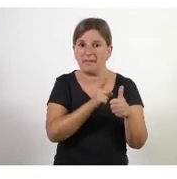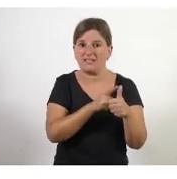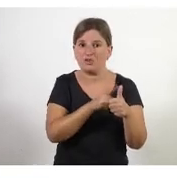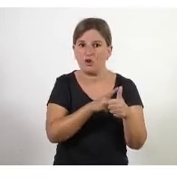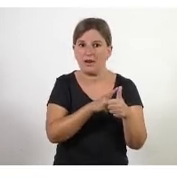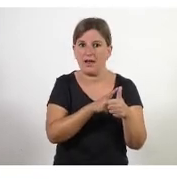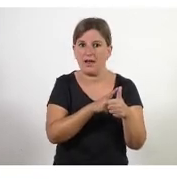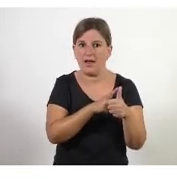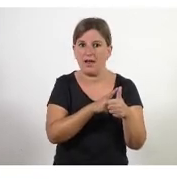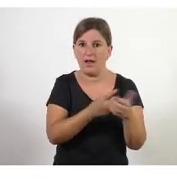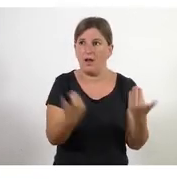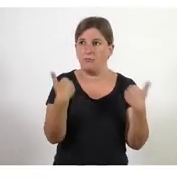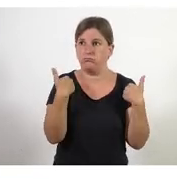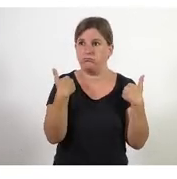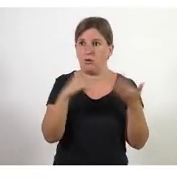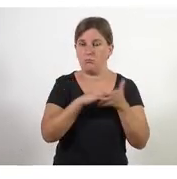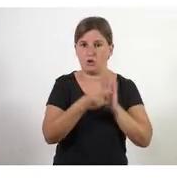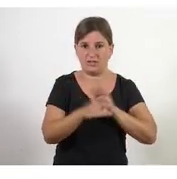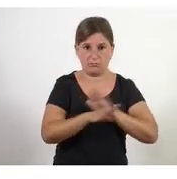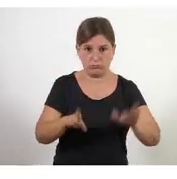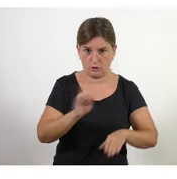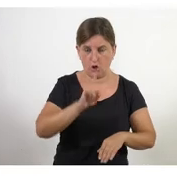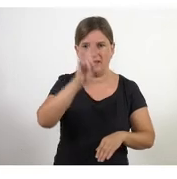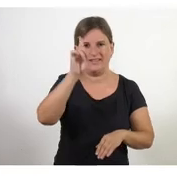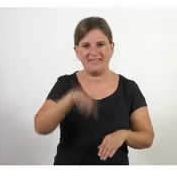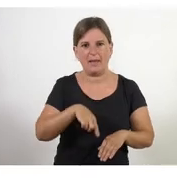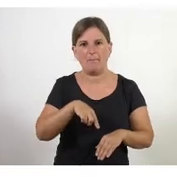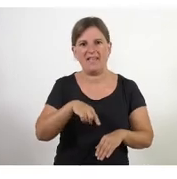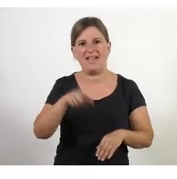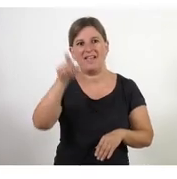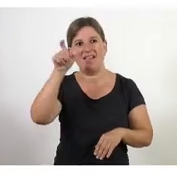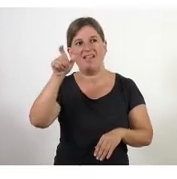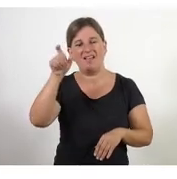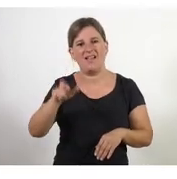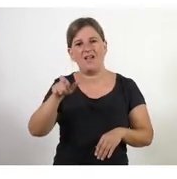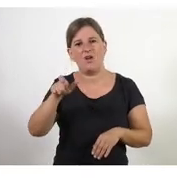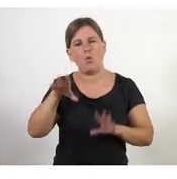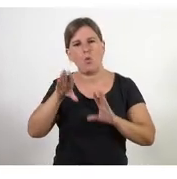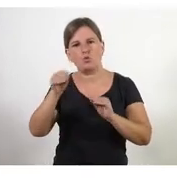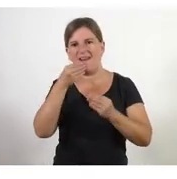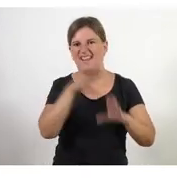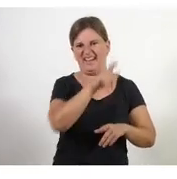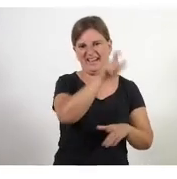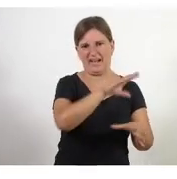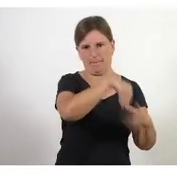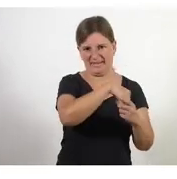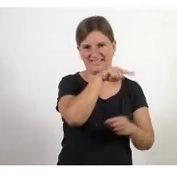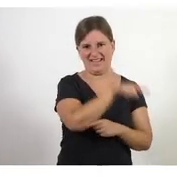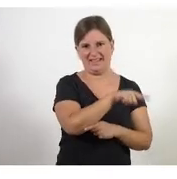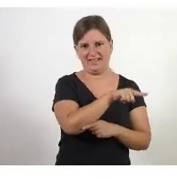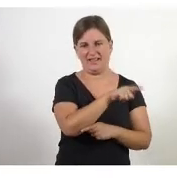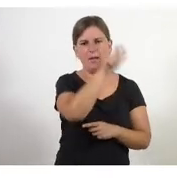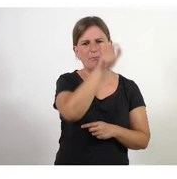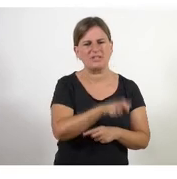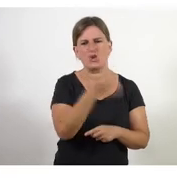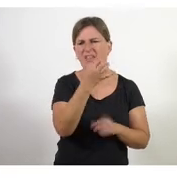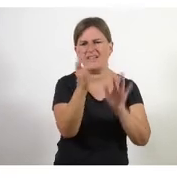no només porta el projecte també representa l'usuari que aquest és un canvi molt important és una persona que ha d'estar molt